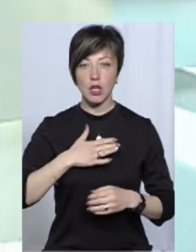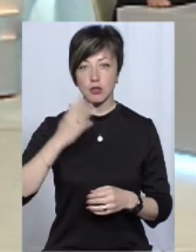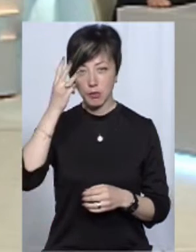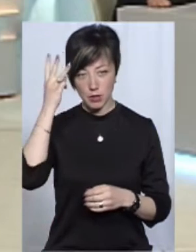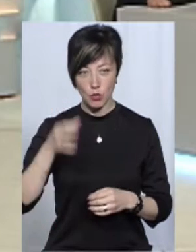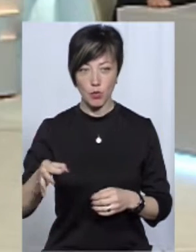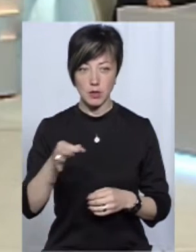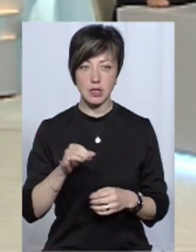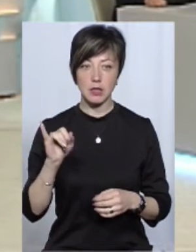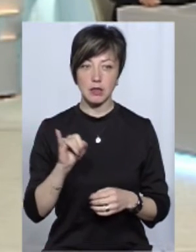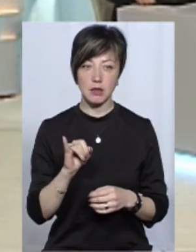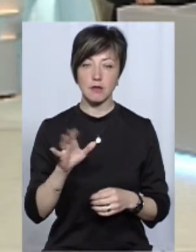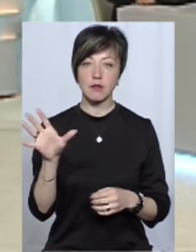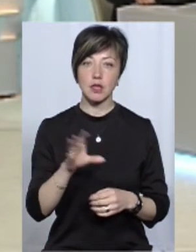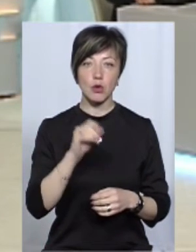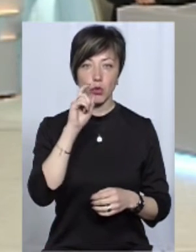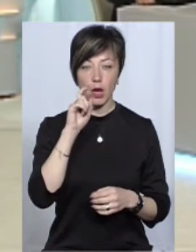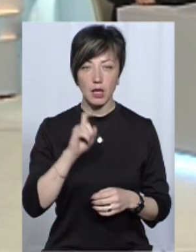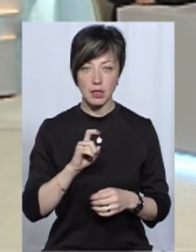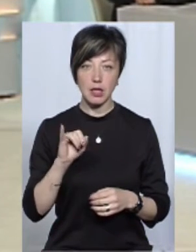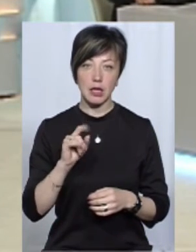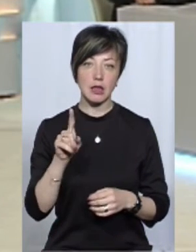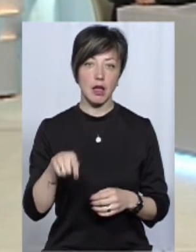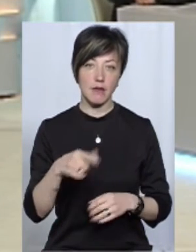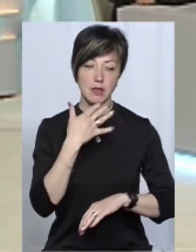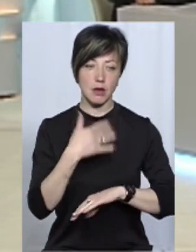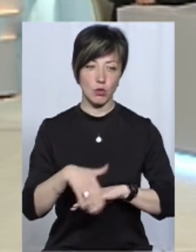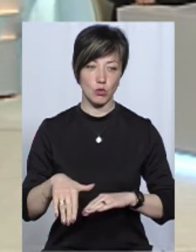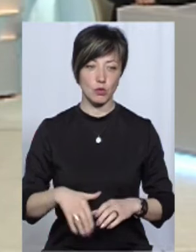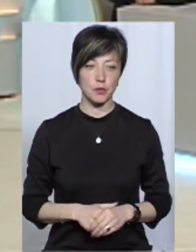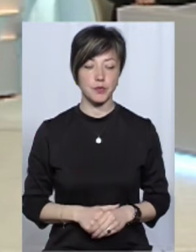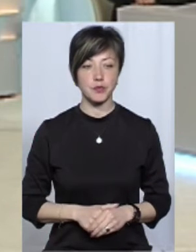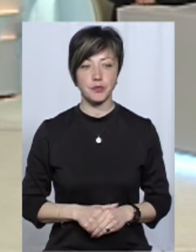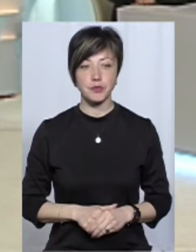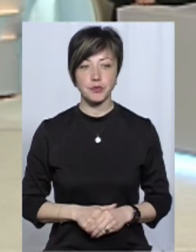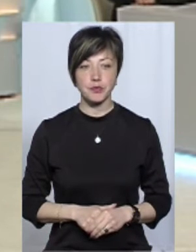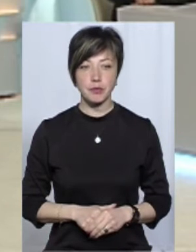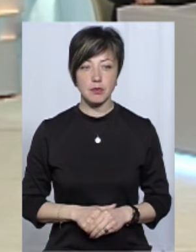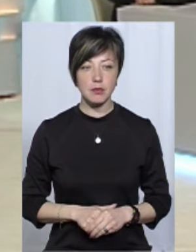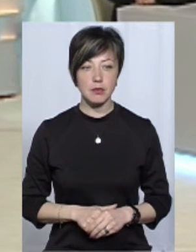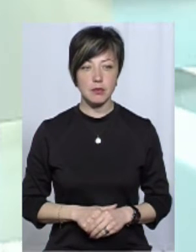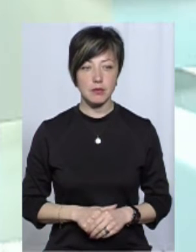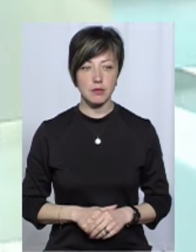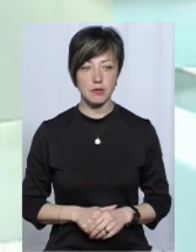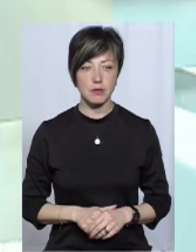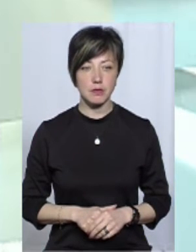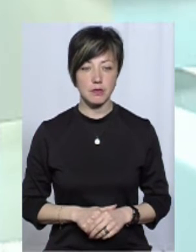нашої Хмельницької області, а всієї України, ну і навіть доступ до інтернету зараз необмежений.